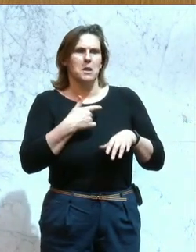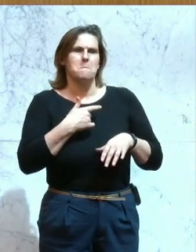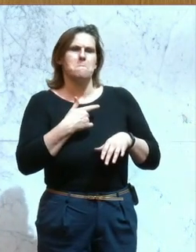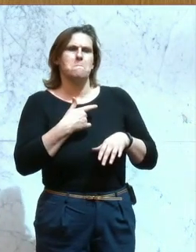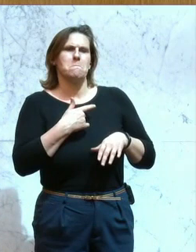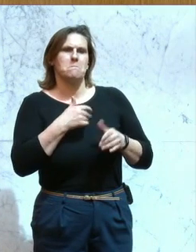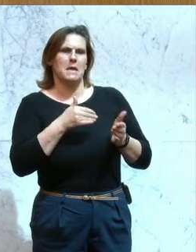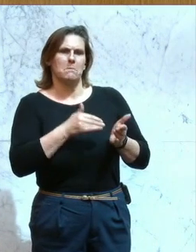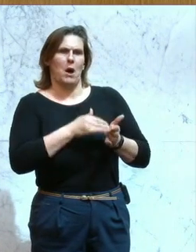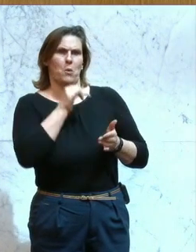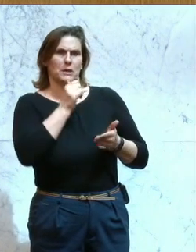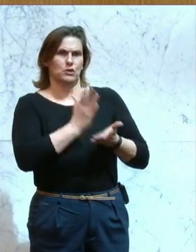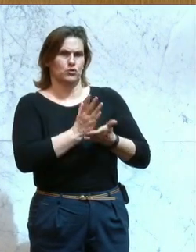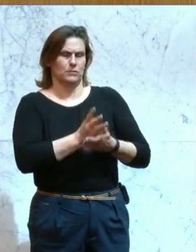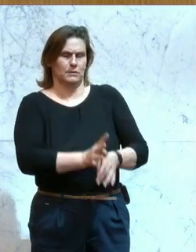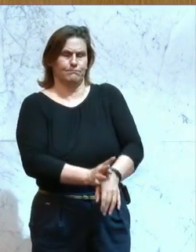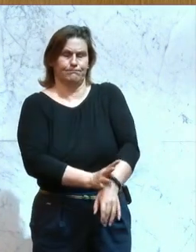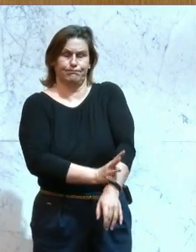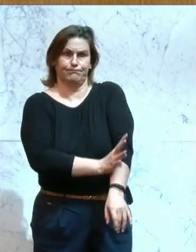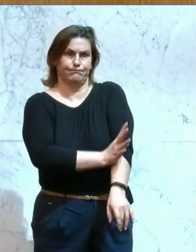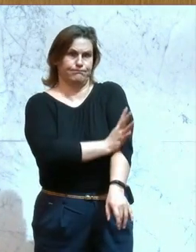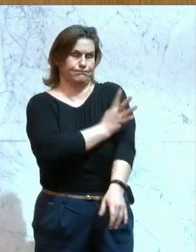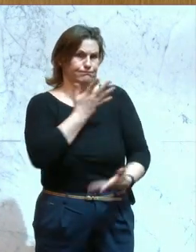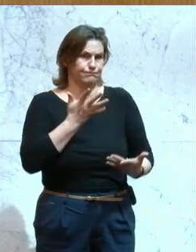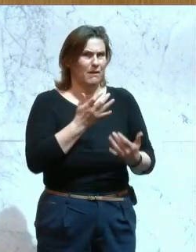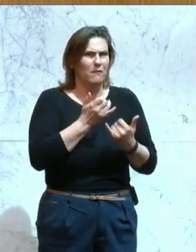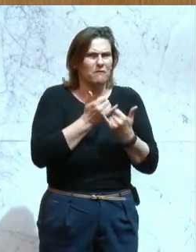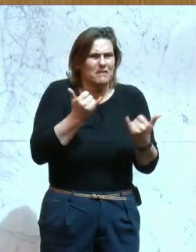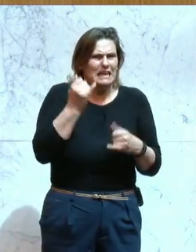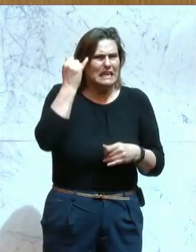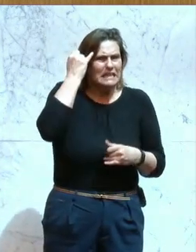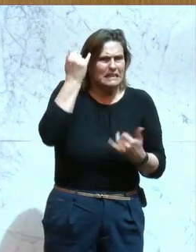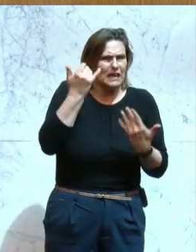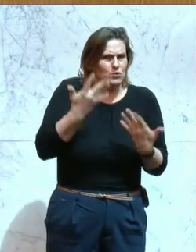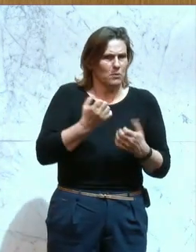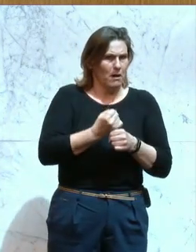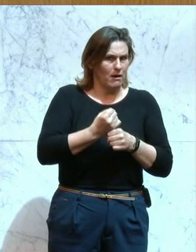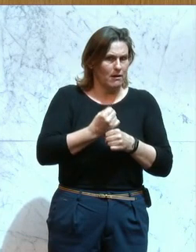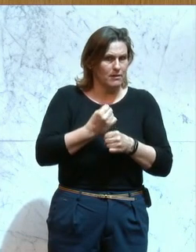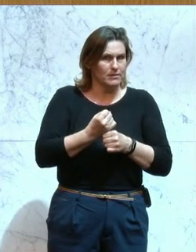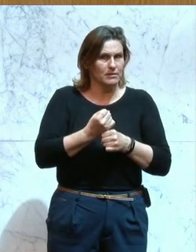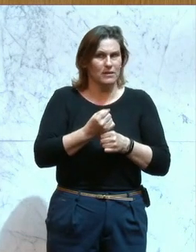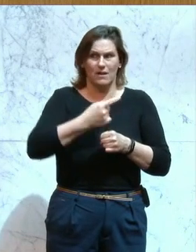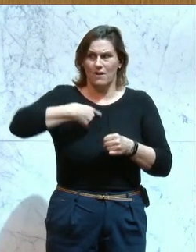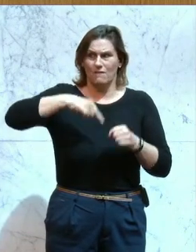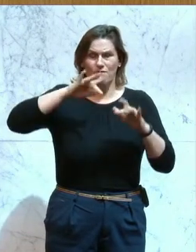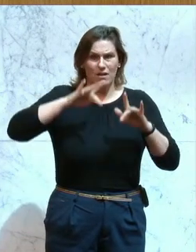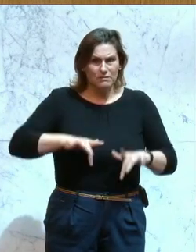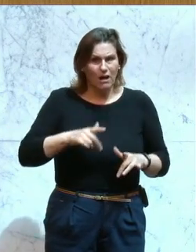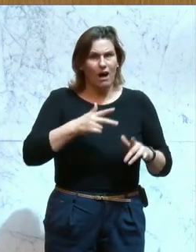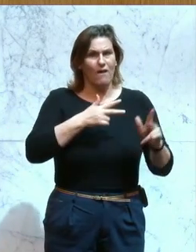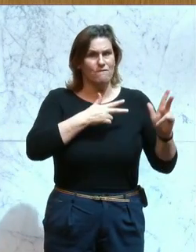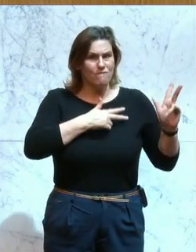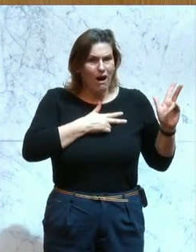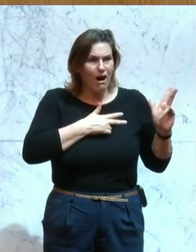Also da zieht es einem echt die Schuhe aus, wie man auf diese Idee überhaupt kommen kann. Wir sind da, um die Wahrheit zu ergründen.